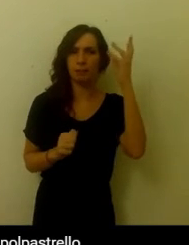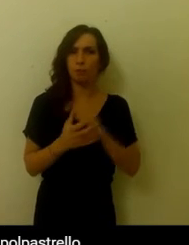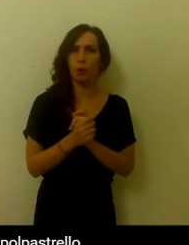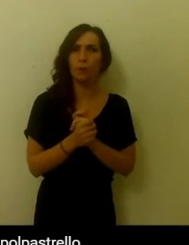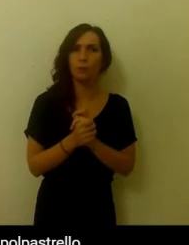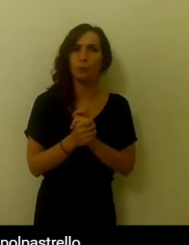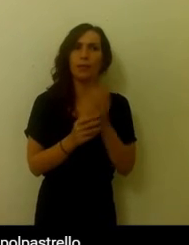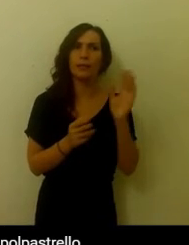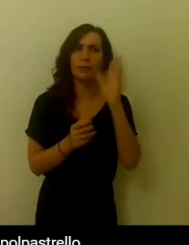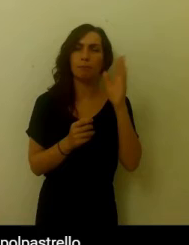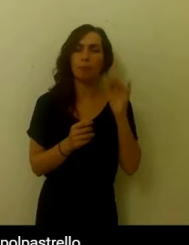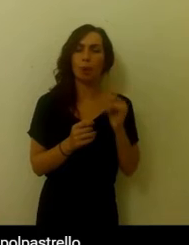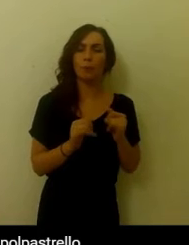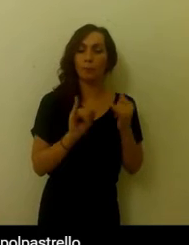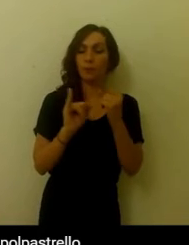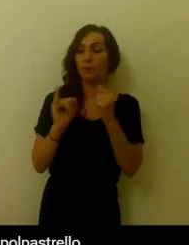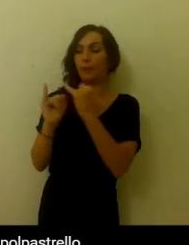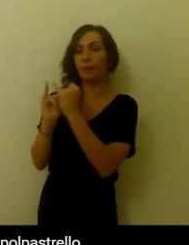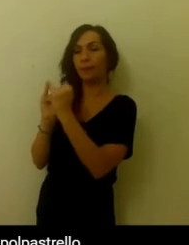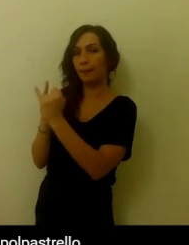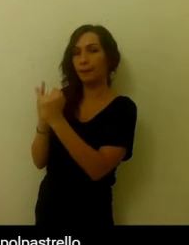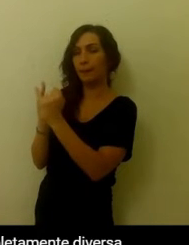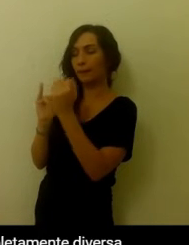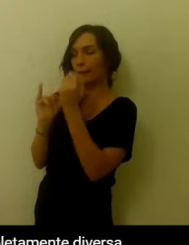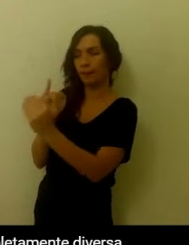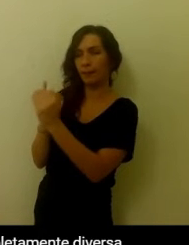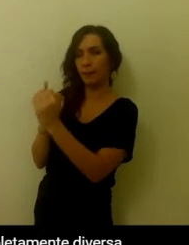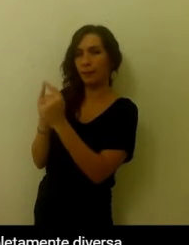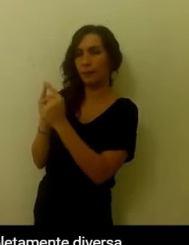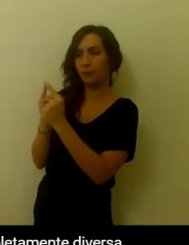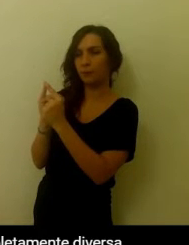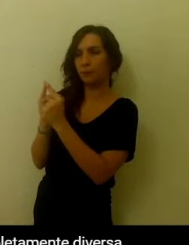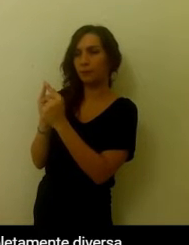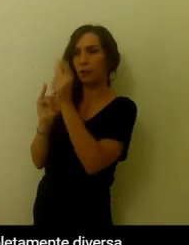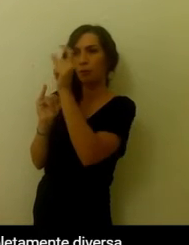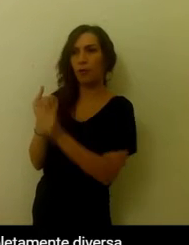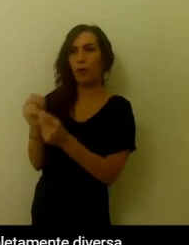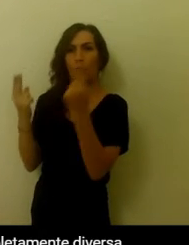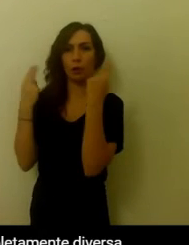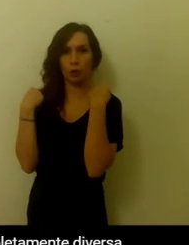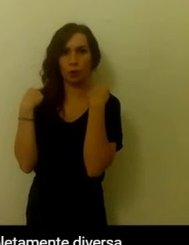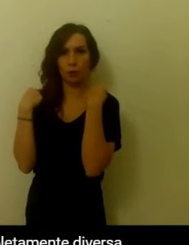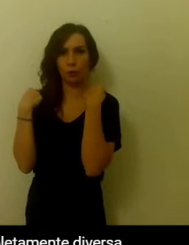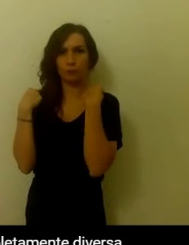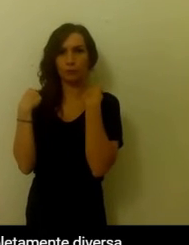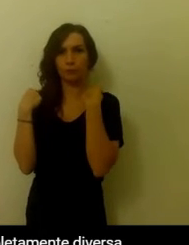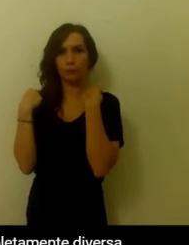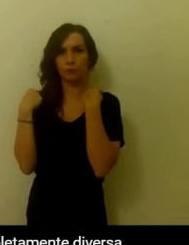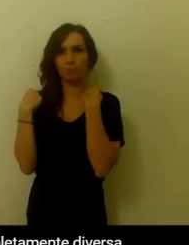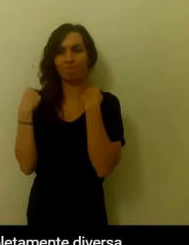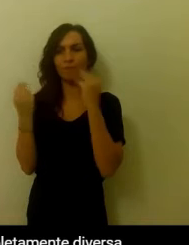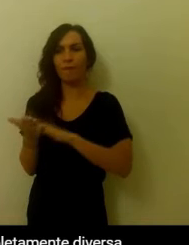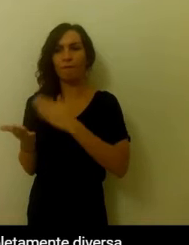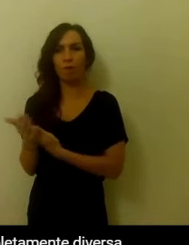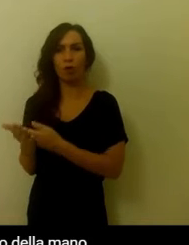taglietto al dito mignolo, al polpastrello del dito mignolo di un fattorino avrà una valenza